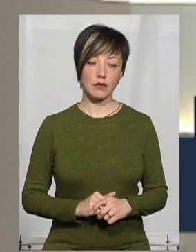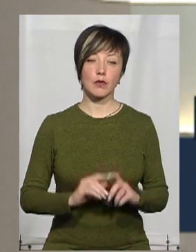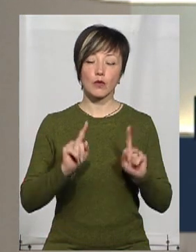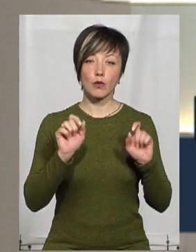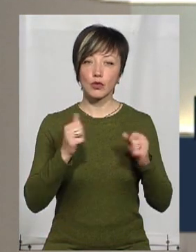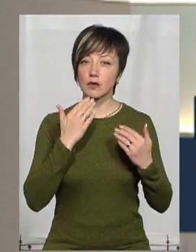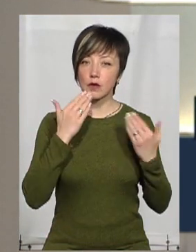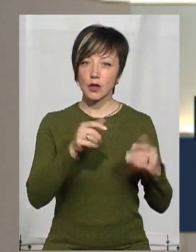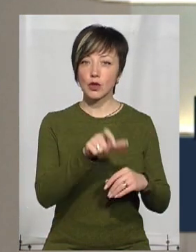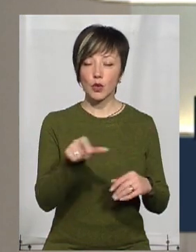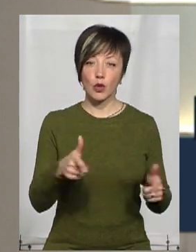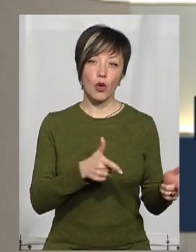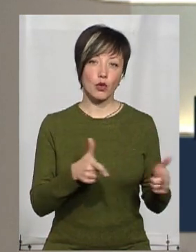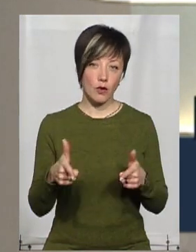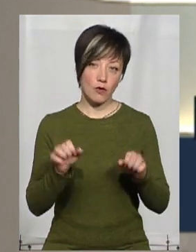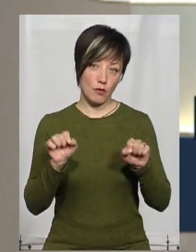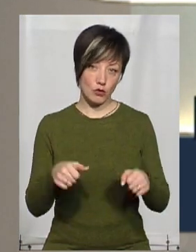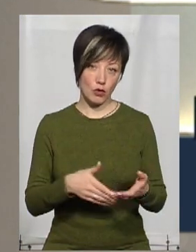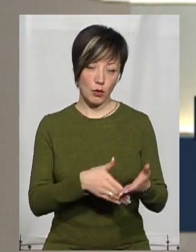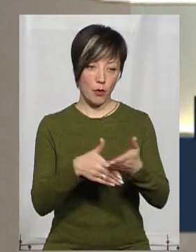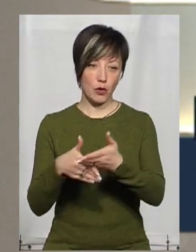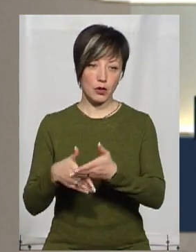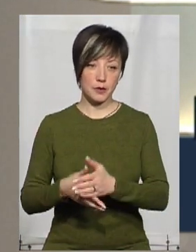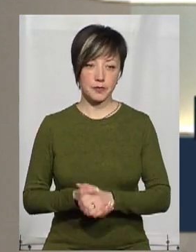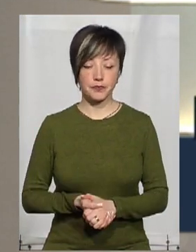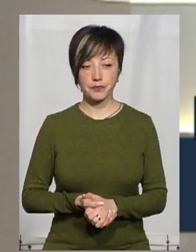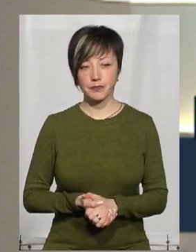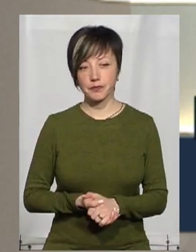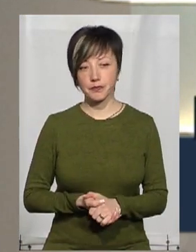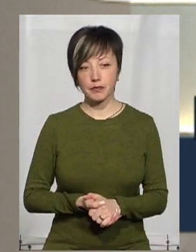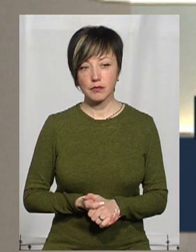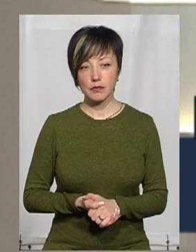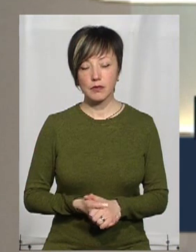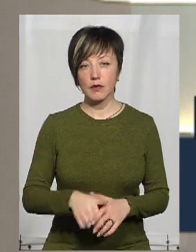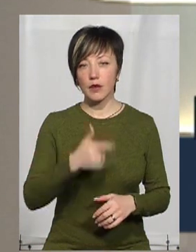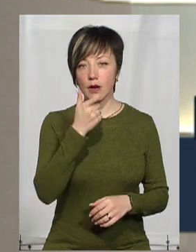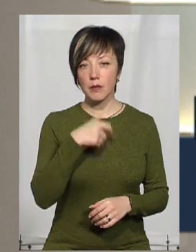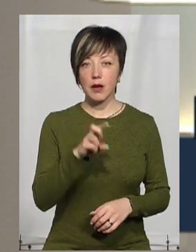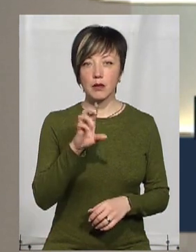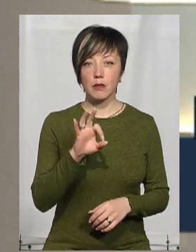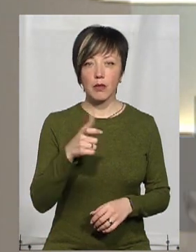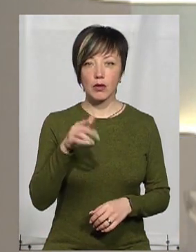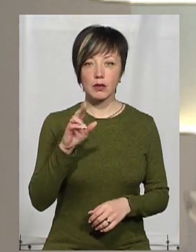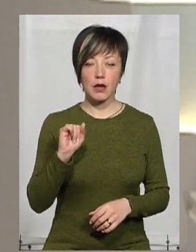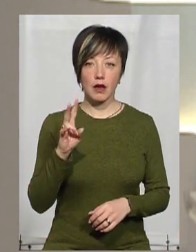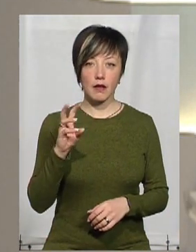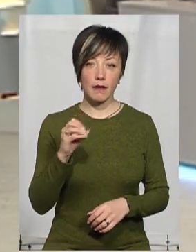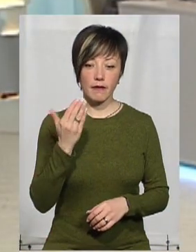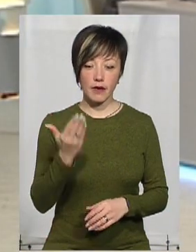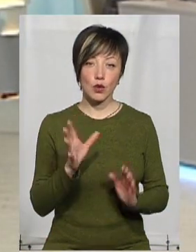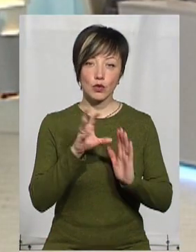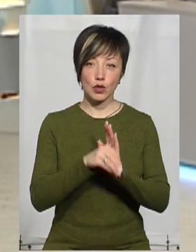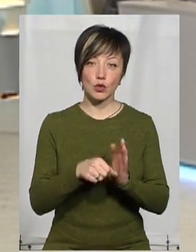готові і можуть допомогти. Пане Богдане, ми вже говорили про те, що ви